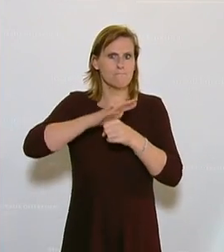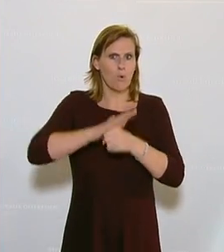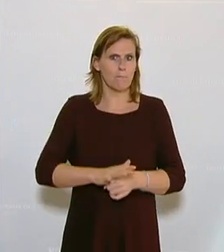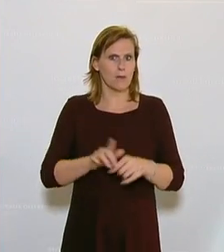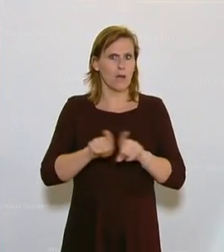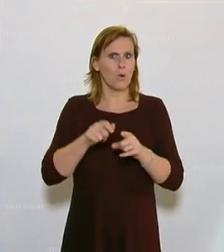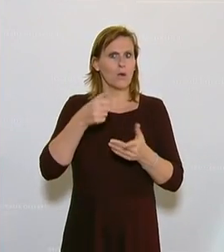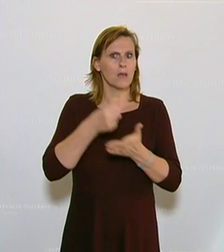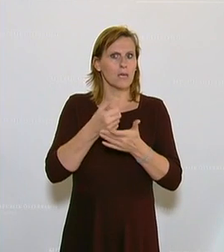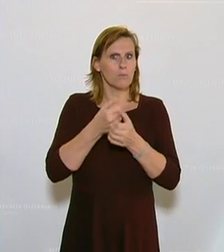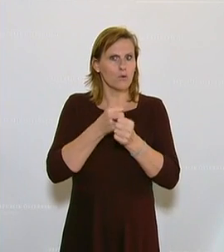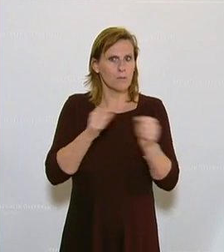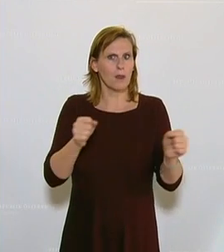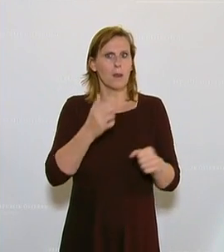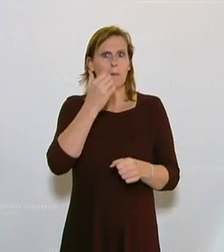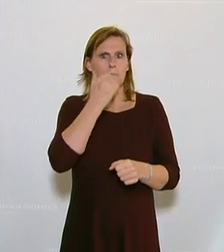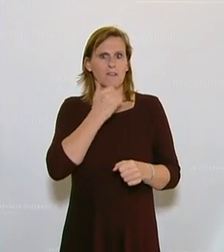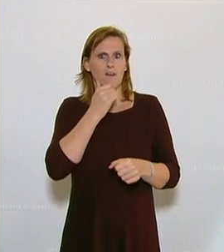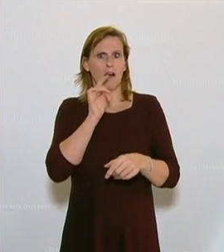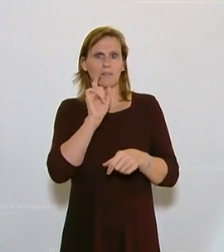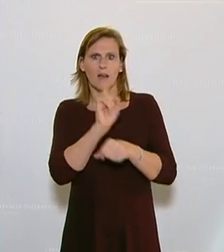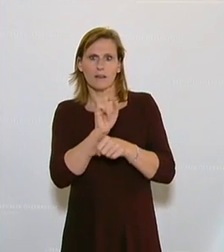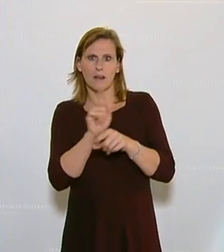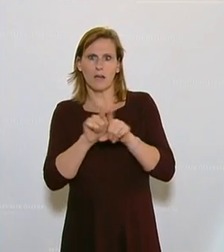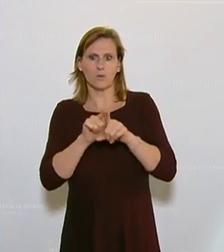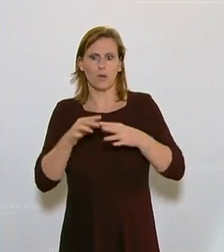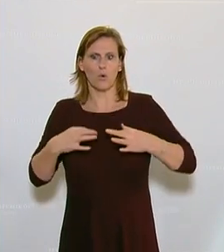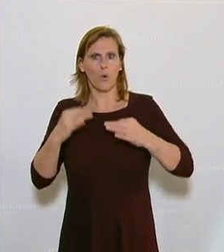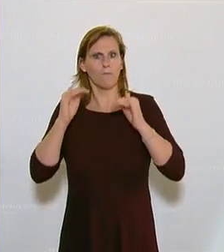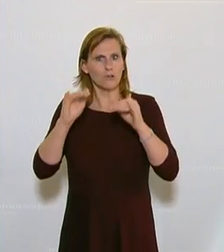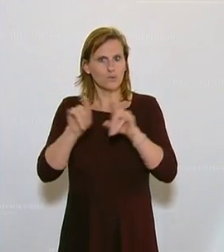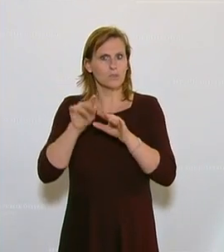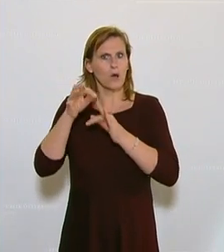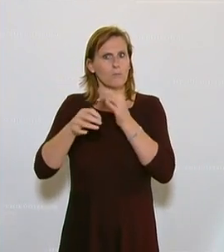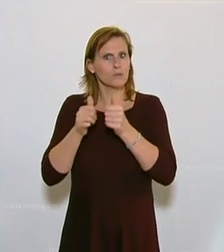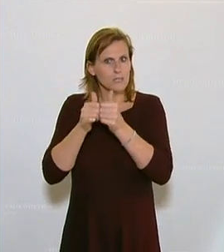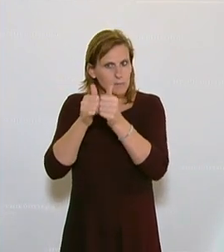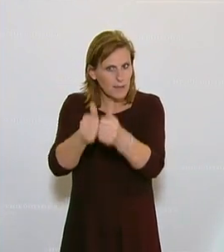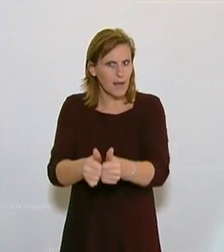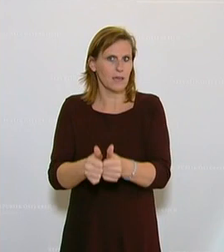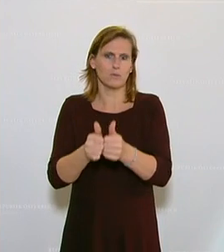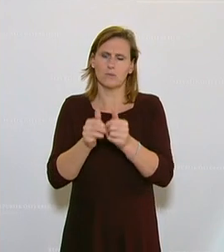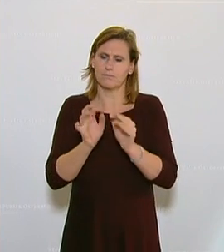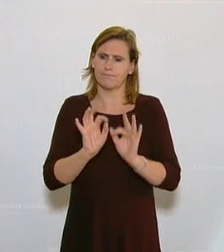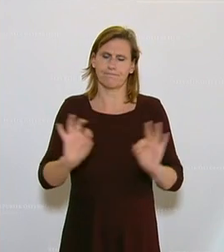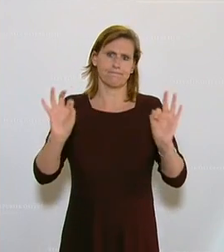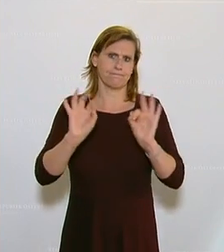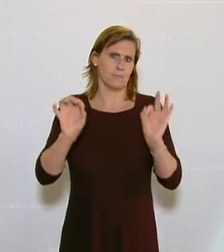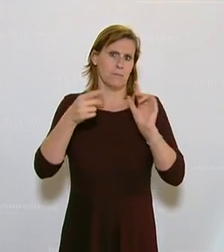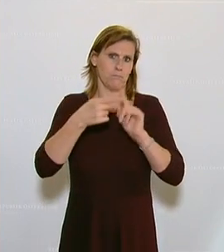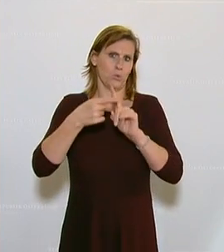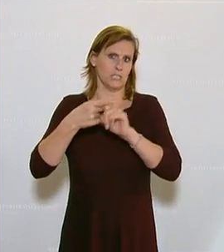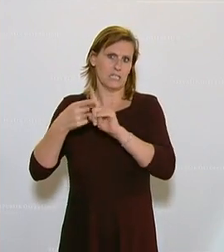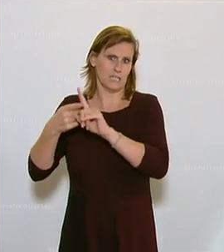Gebührenbefreiung gibt bei Privatanklagen. Und auch der Opferschutz und die Prozessbegleitung im Sinne des, was ich am Anfang gesagt habe, gehört zu den